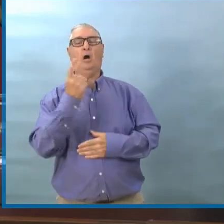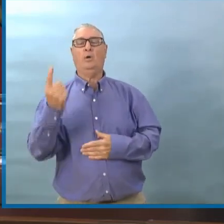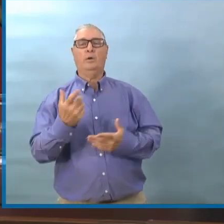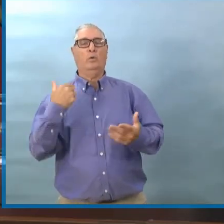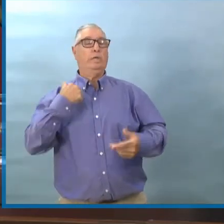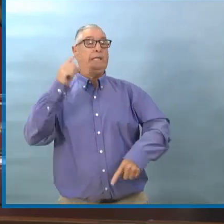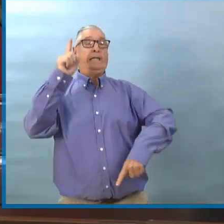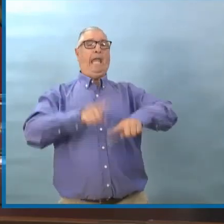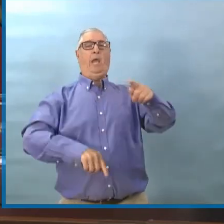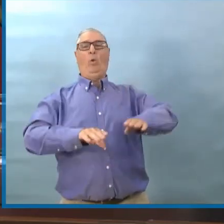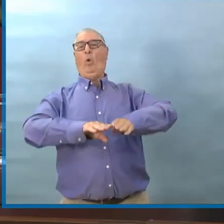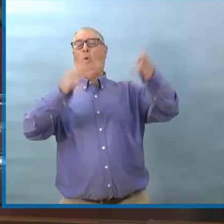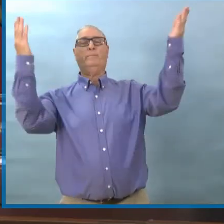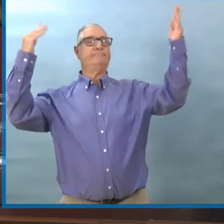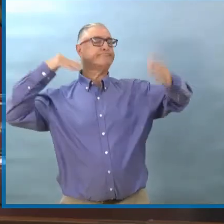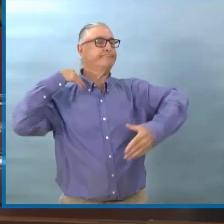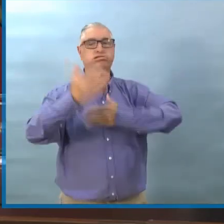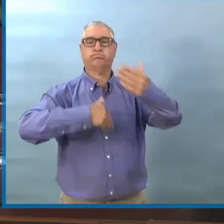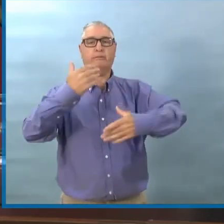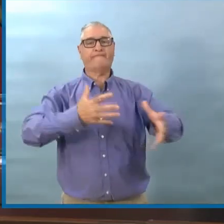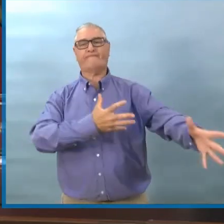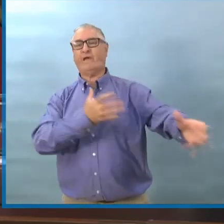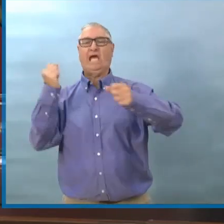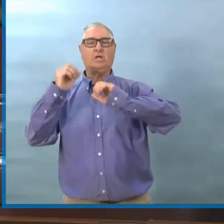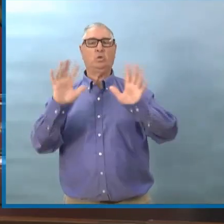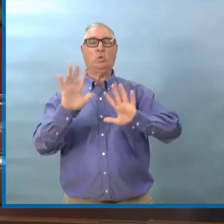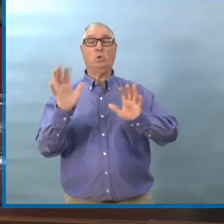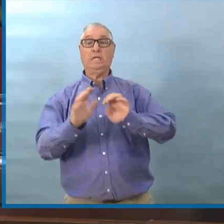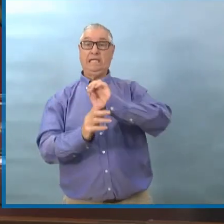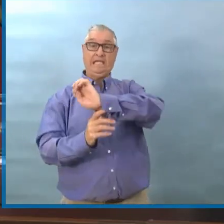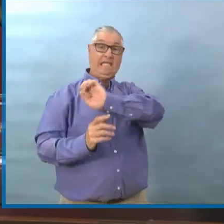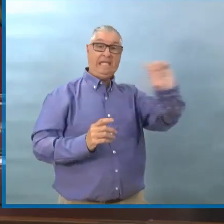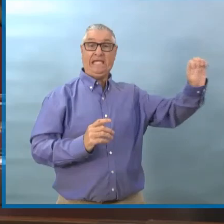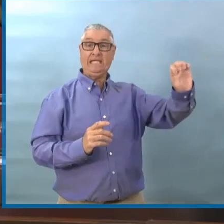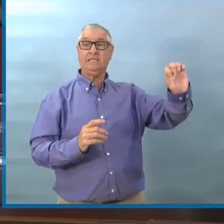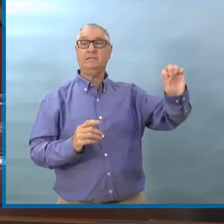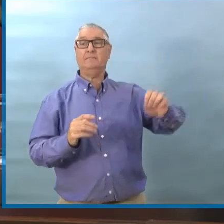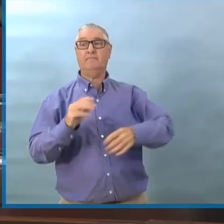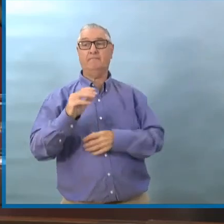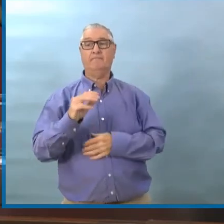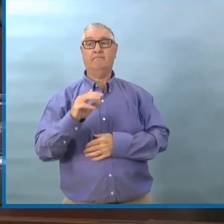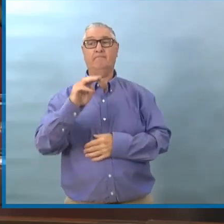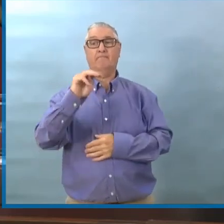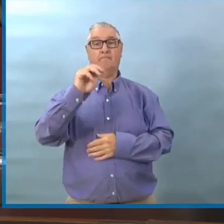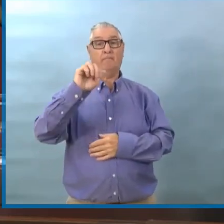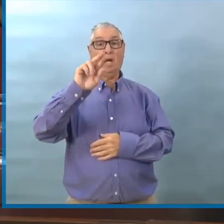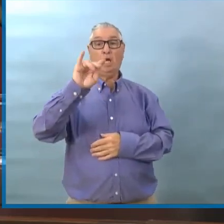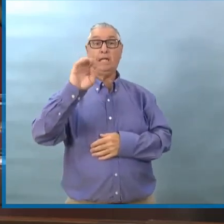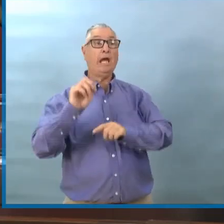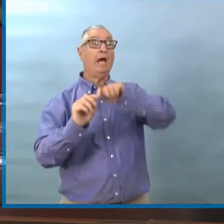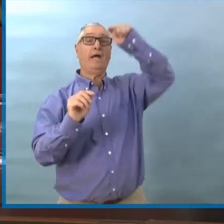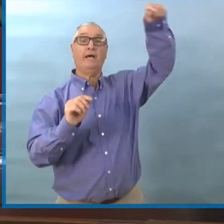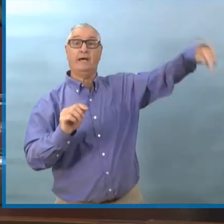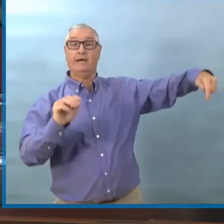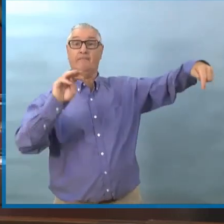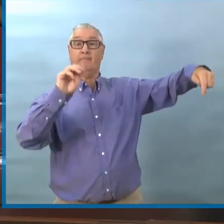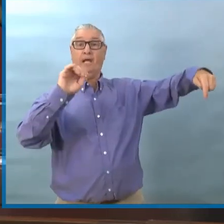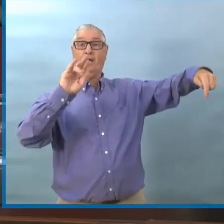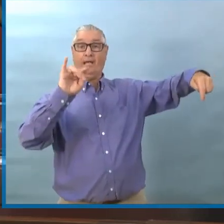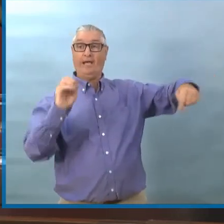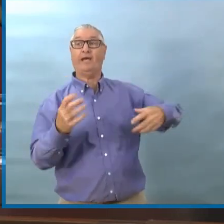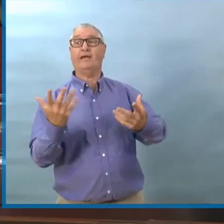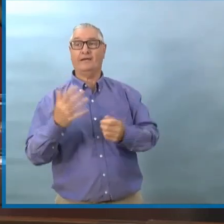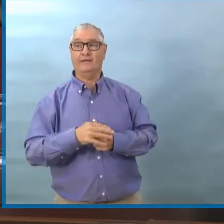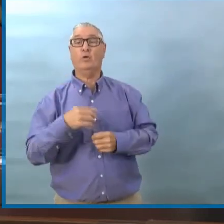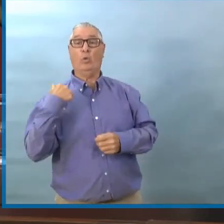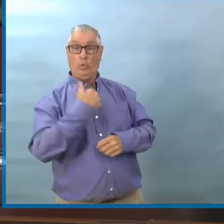On continue de regarder les provinces des maritimes où les nombres nous encourageraient